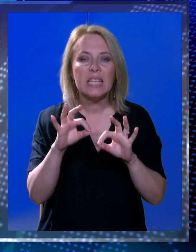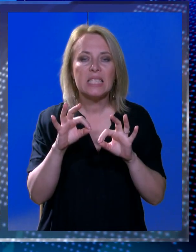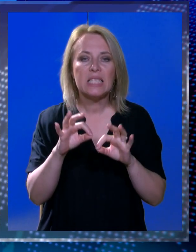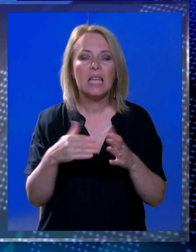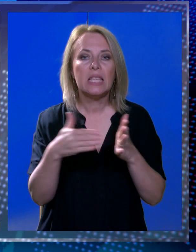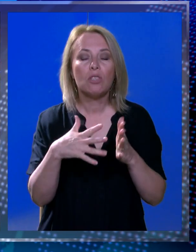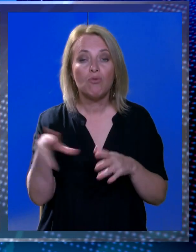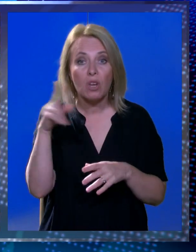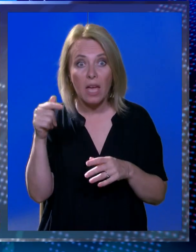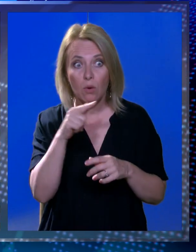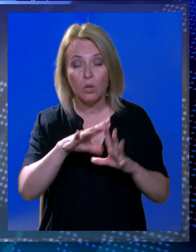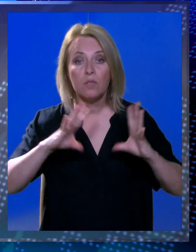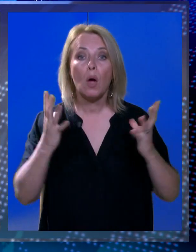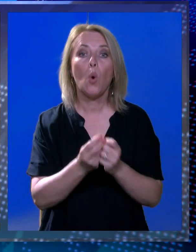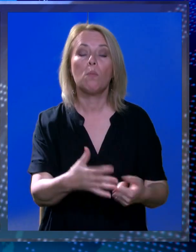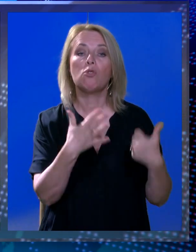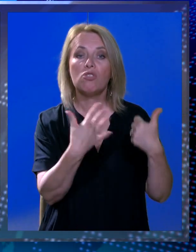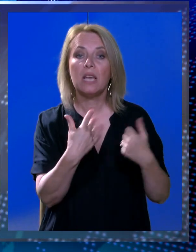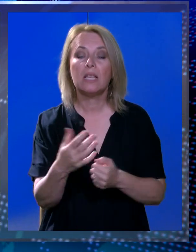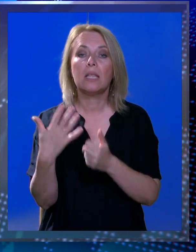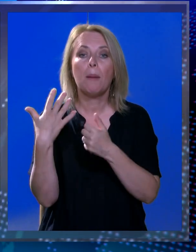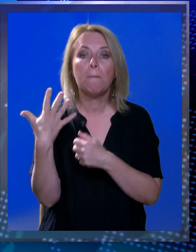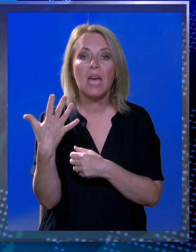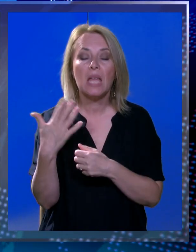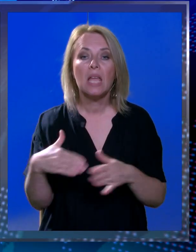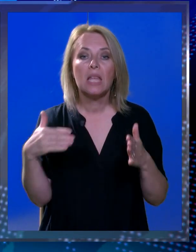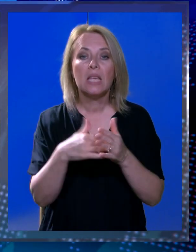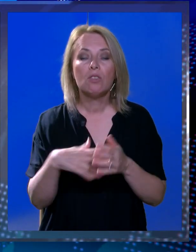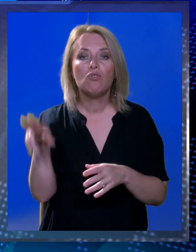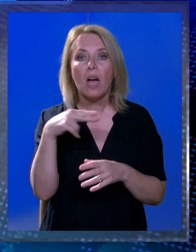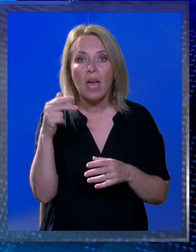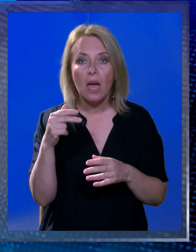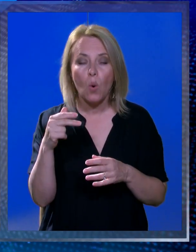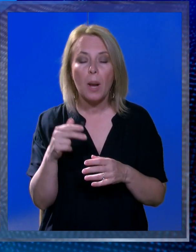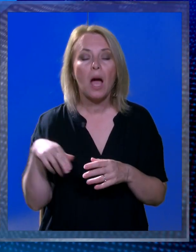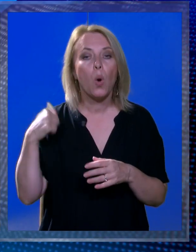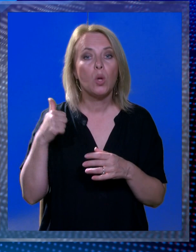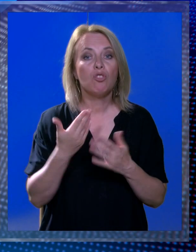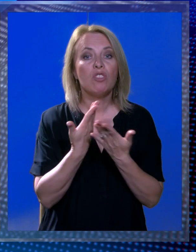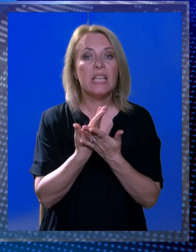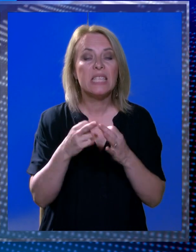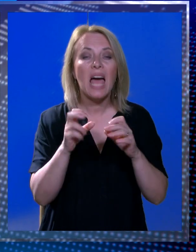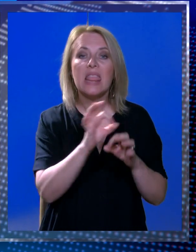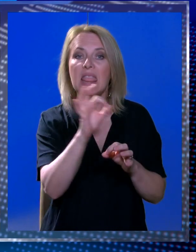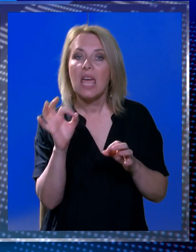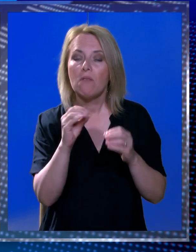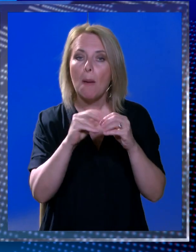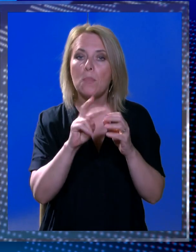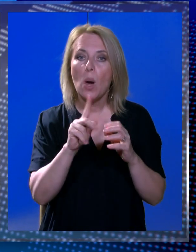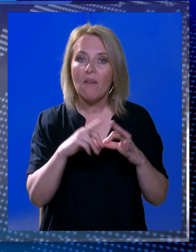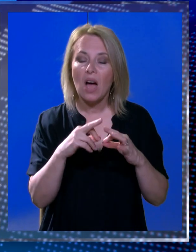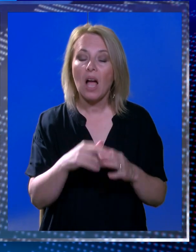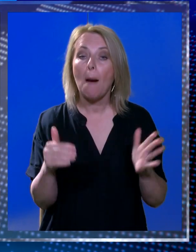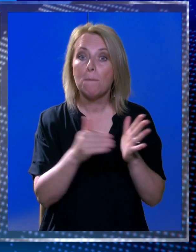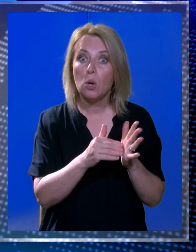tisuća eura. I tu dolazimo do iznosa od 65 tisuća eura godišnje za dnevni boravak, a